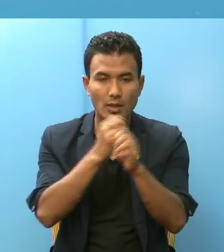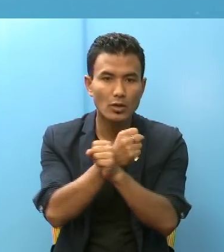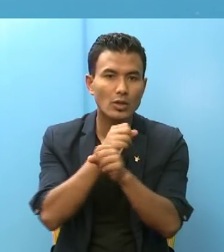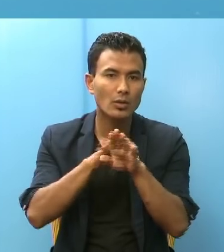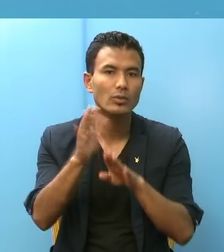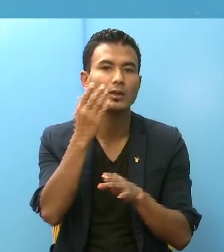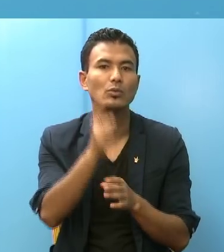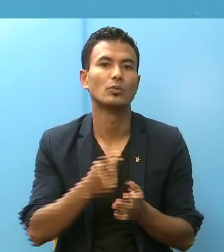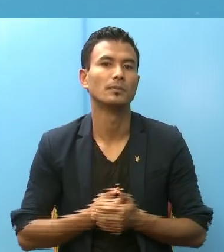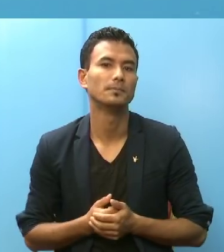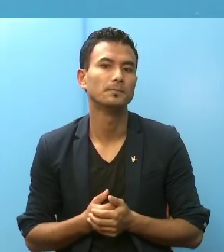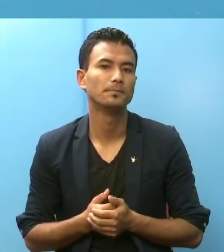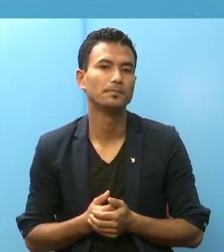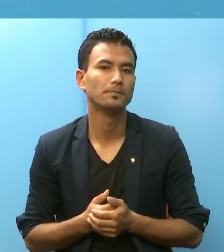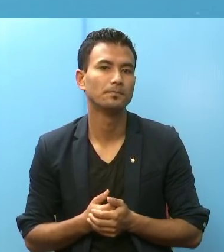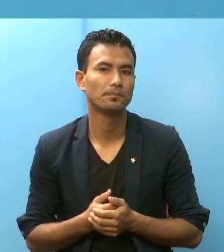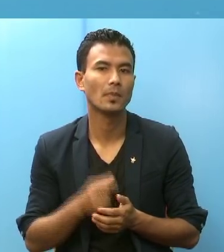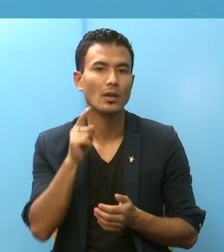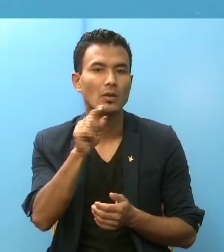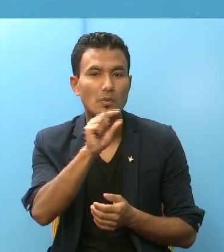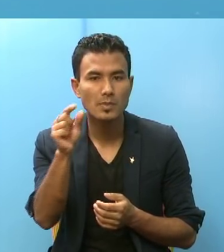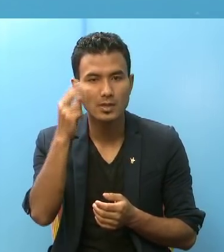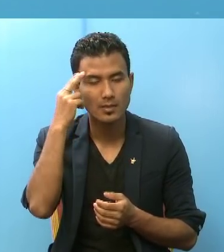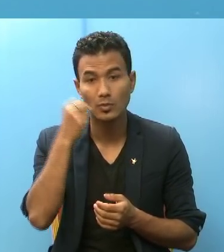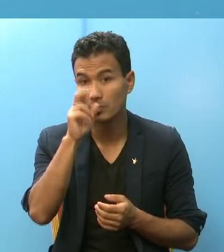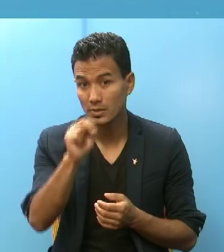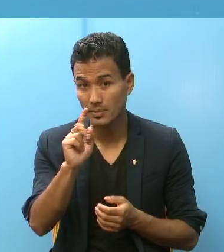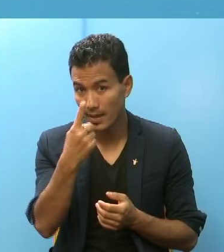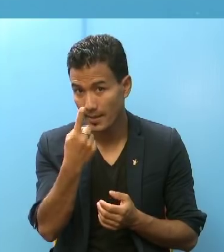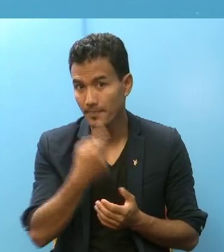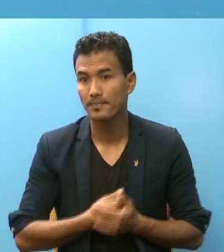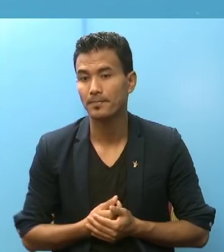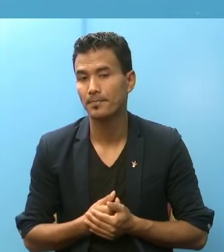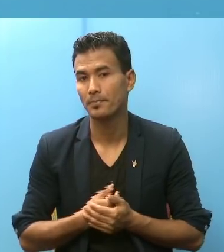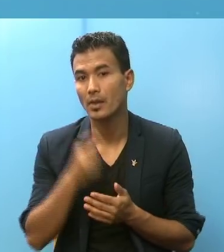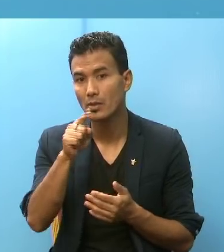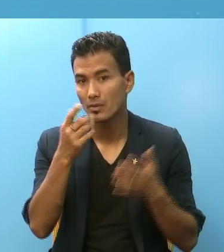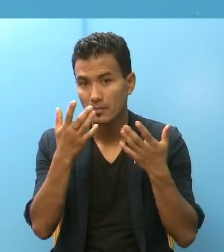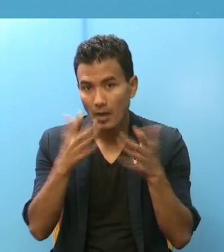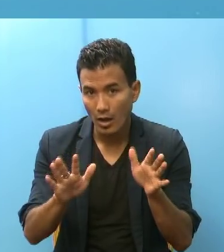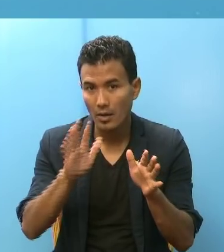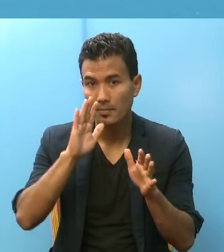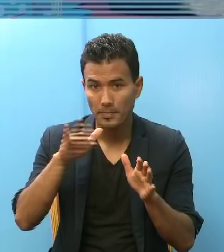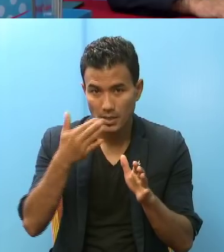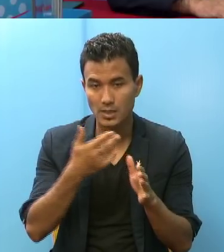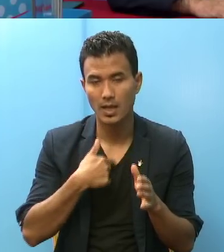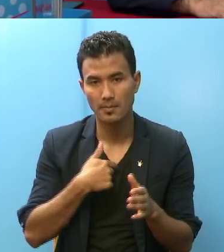हैरु की की हुनता इसको निर्क्रमन फोल पहले गरन पर शकी त्यो गरे रा अननु